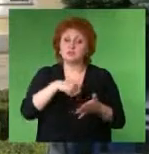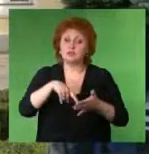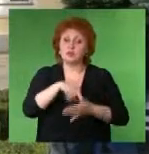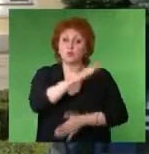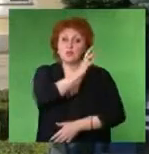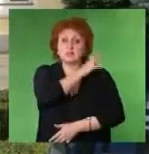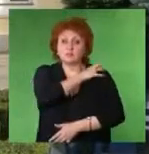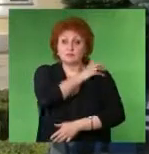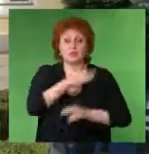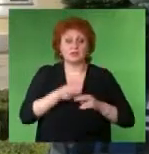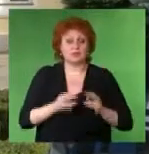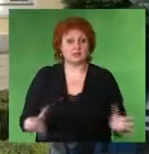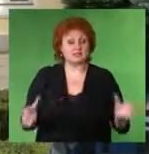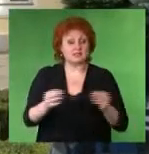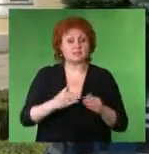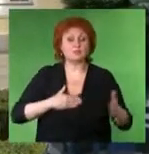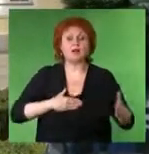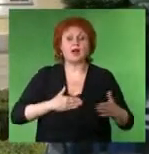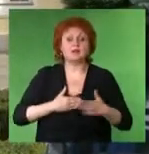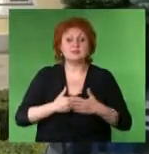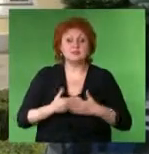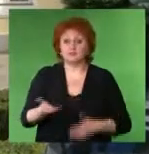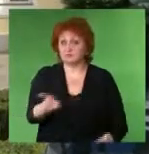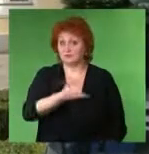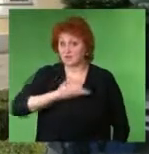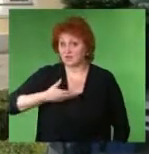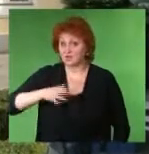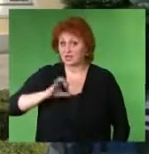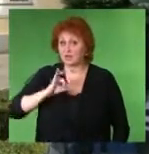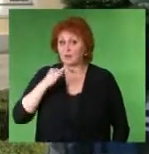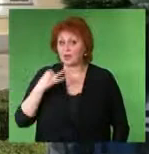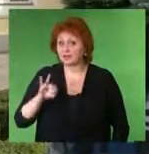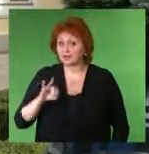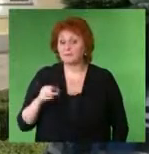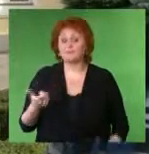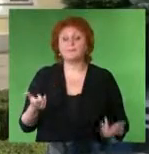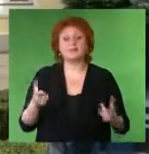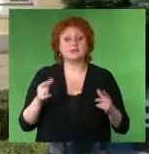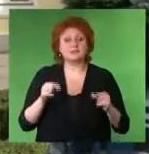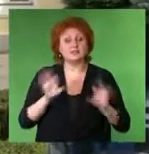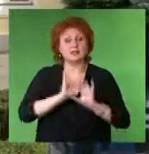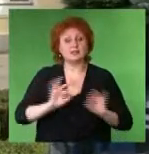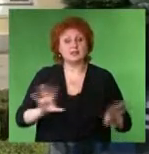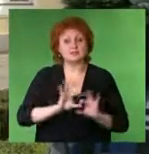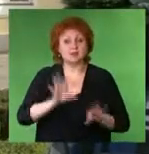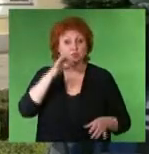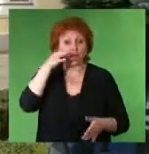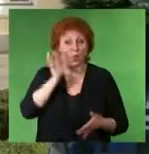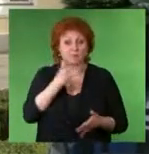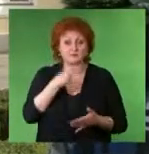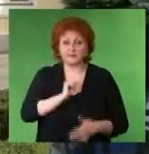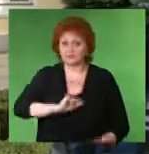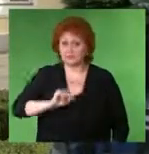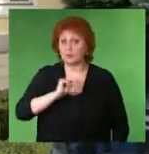замечательный город, город Санкт-Петербург, где соберутся актив наших епархий Где они расскажут